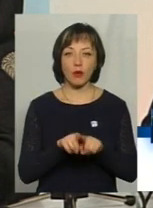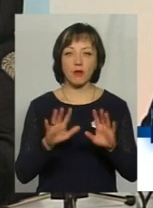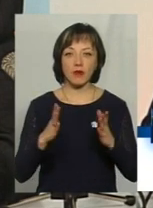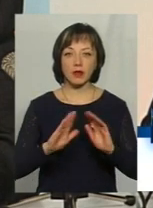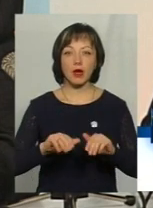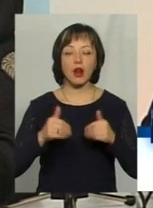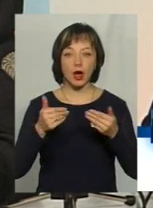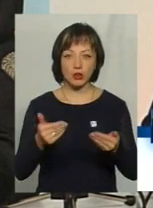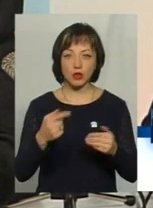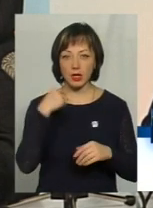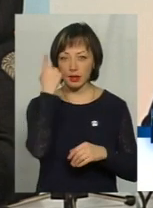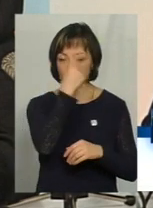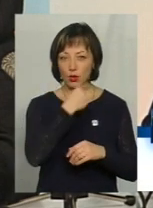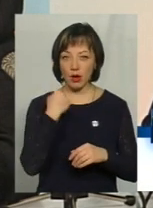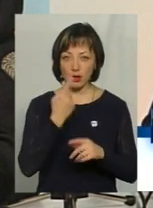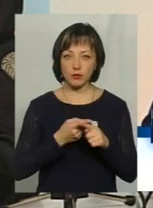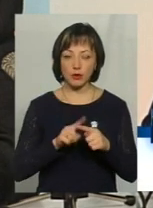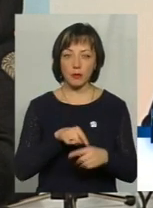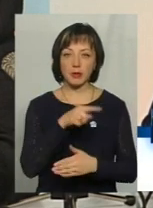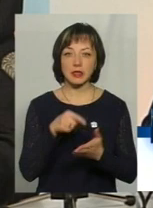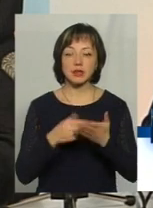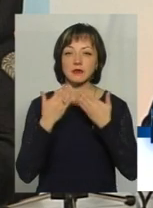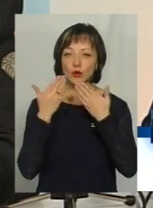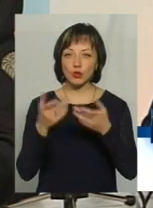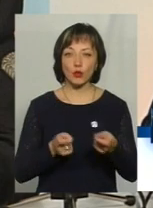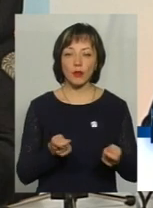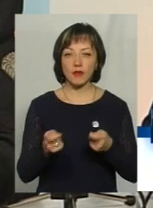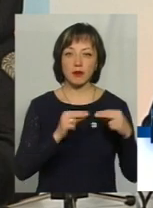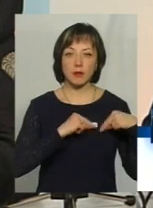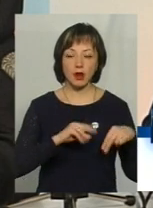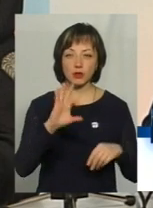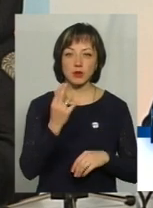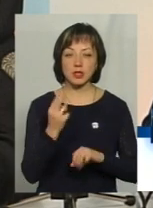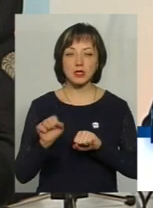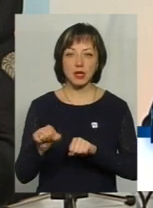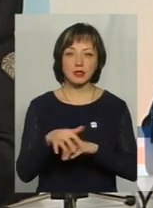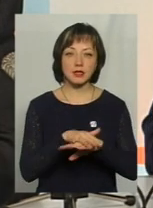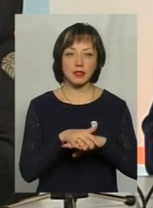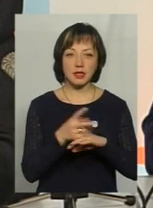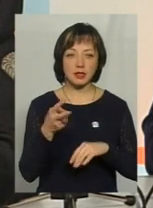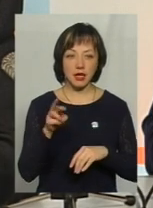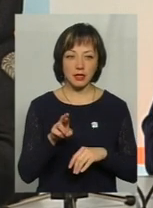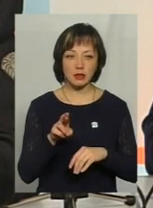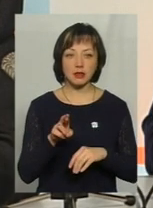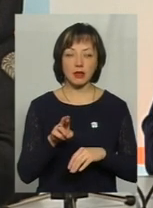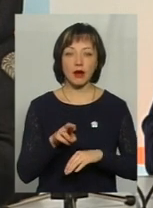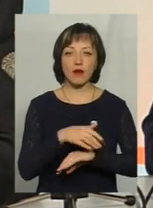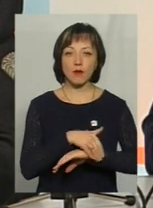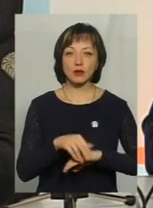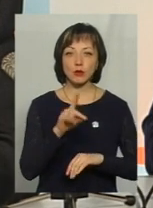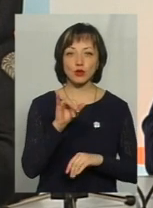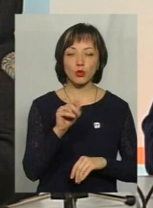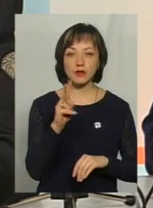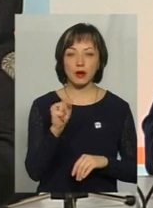-таки раджу індивідуально щодо цього питання звернутися в управління праці та соціального захисту населення Проскурівського підпілля